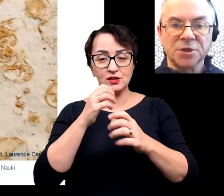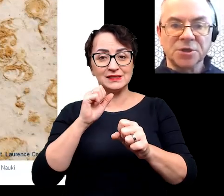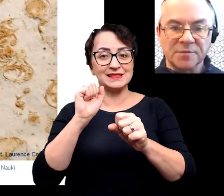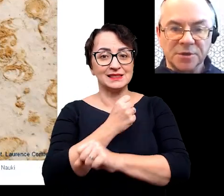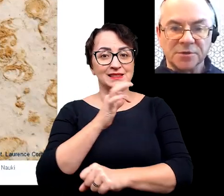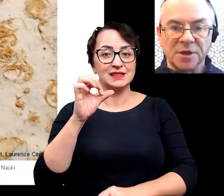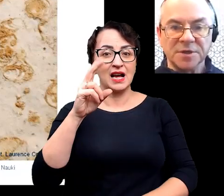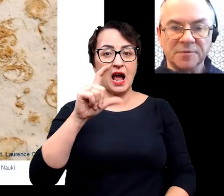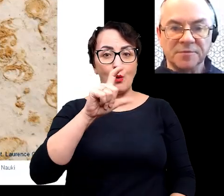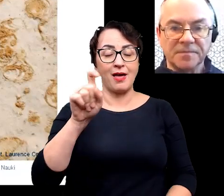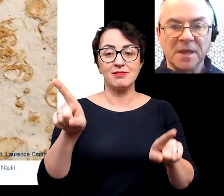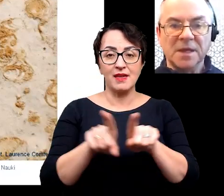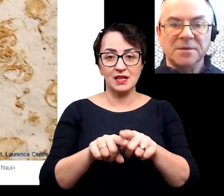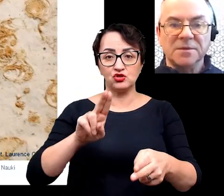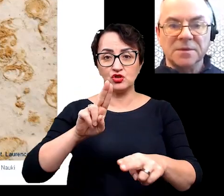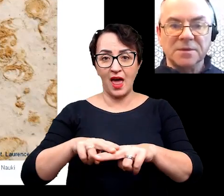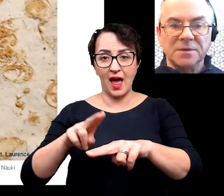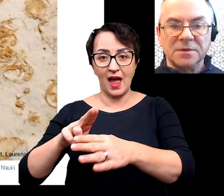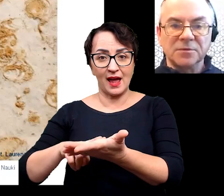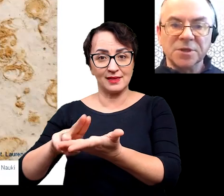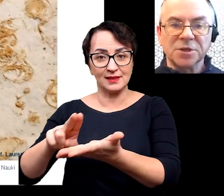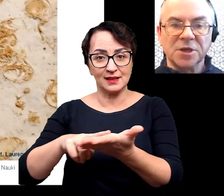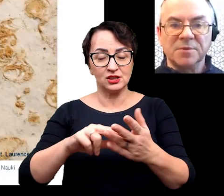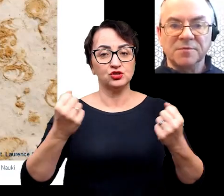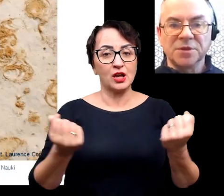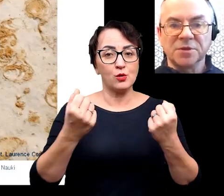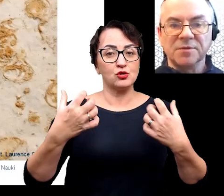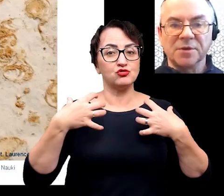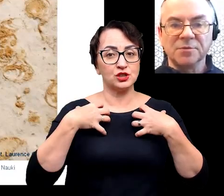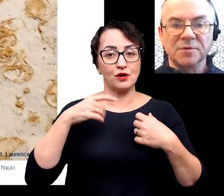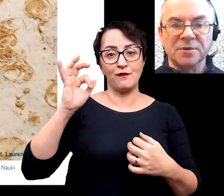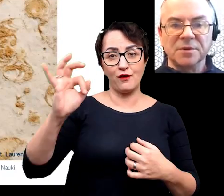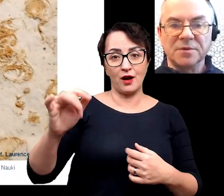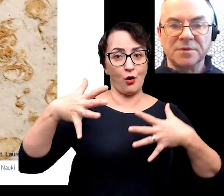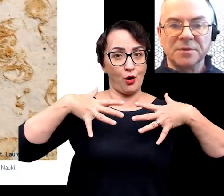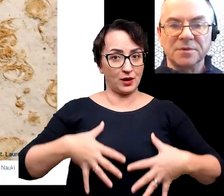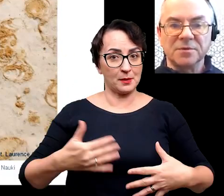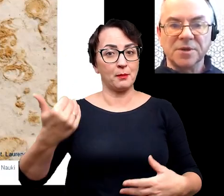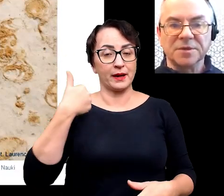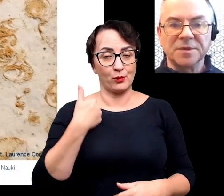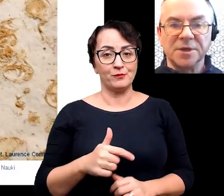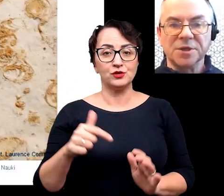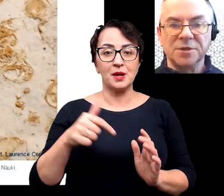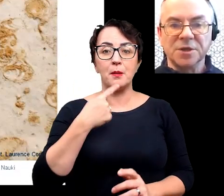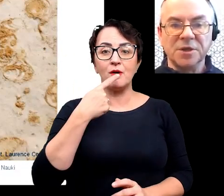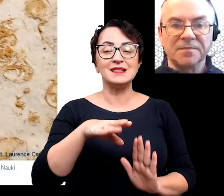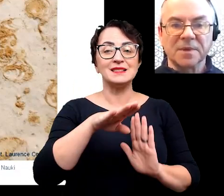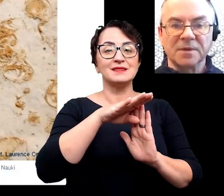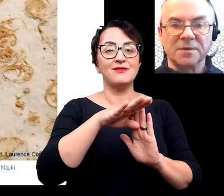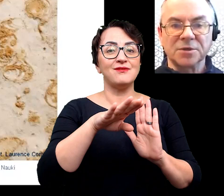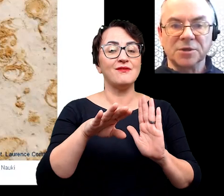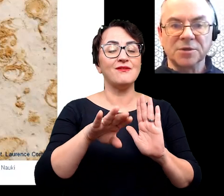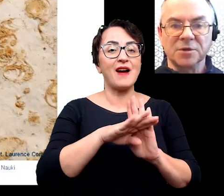ślady działalności życiowej tych organizmów. Tutaj jeszcze trzeba powiedzieć o jednym warunku, które są starsze